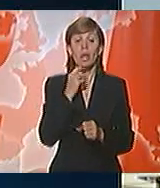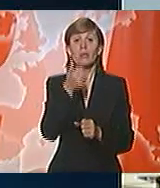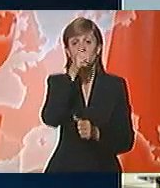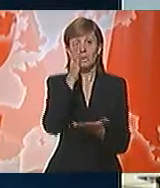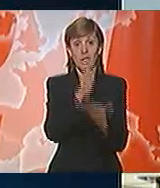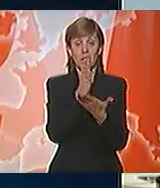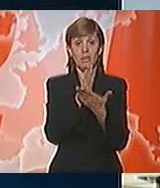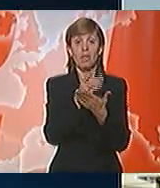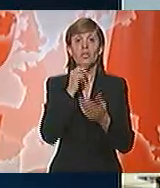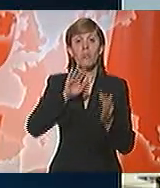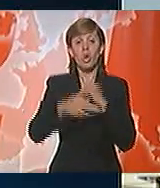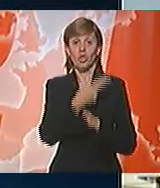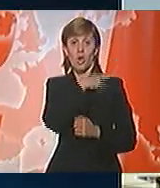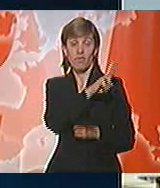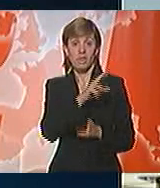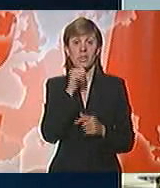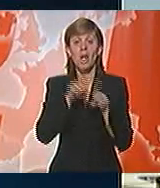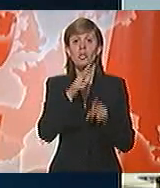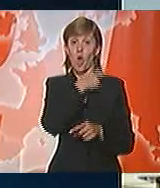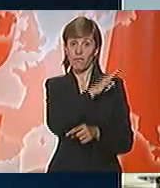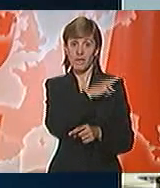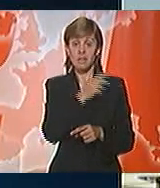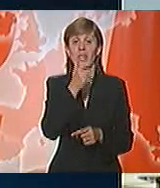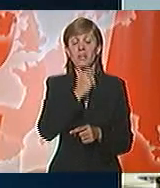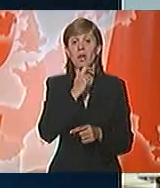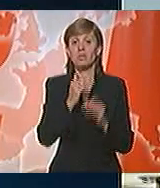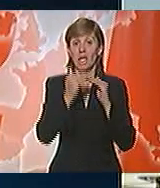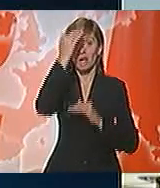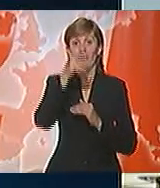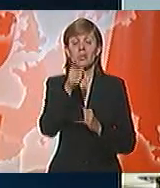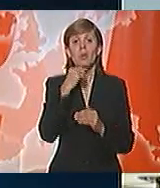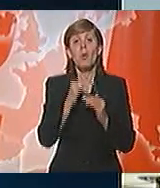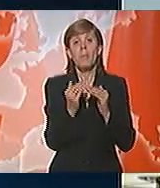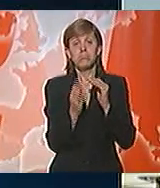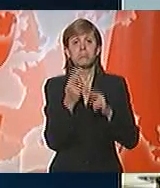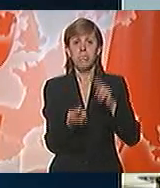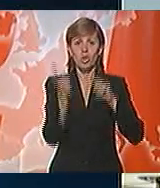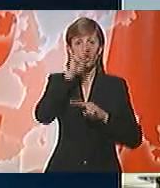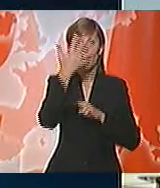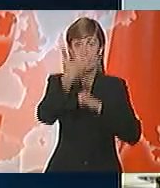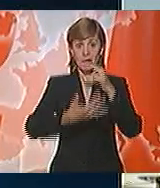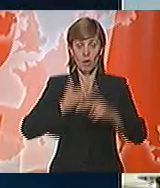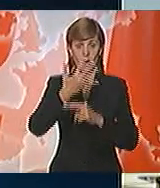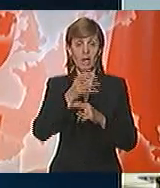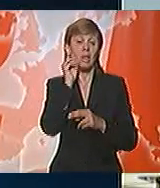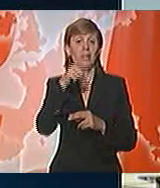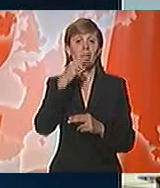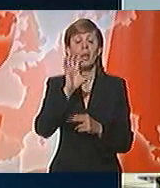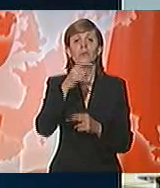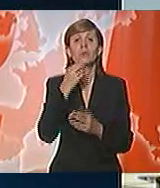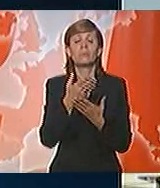tiče podoficira i oficira, starostna granica se za njih podiže za pet godina. Kada je reč o